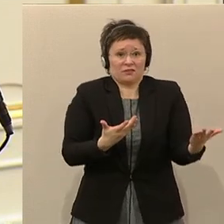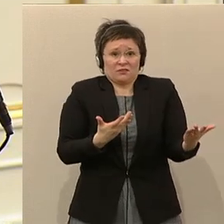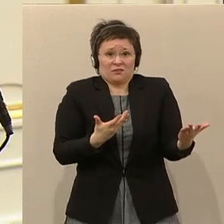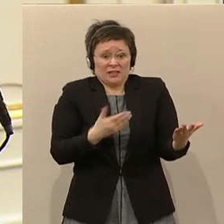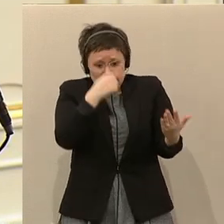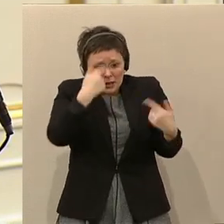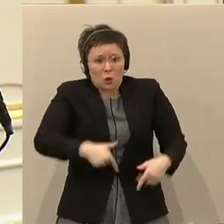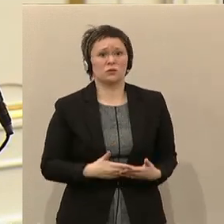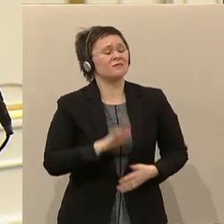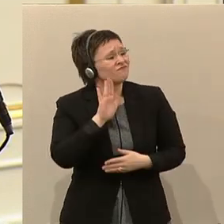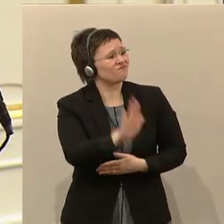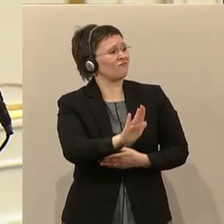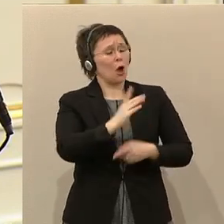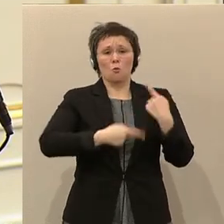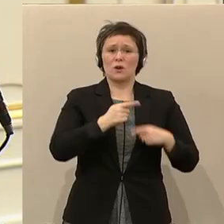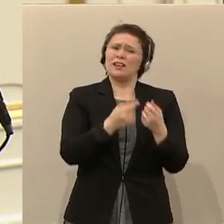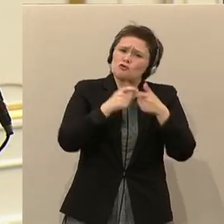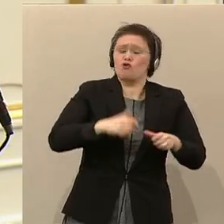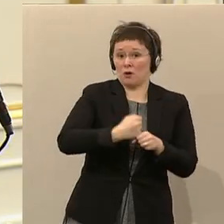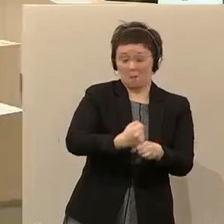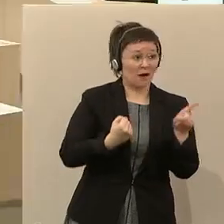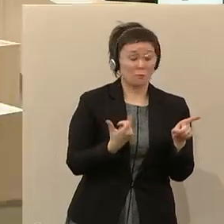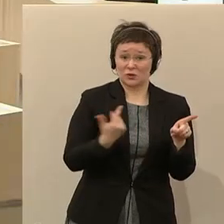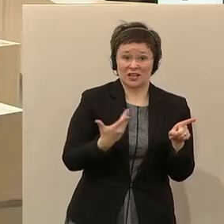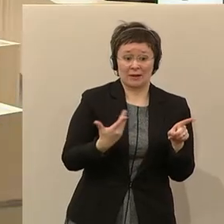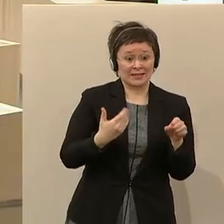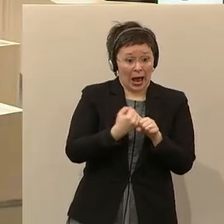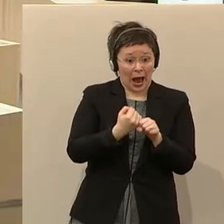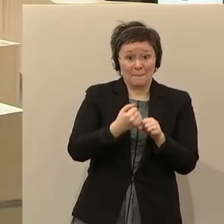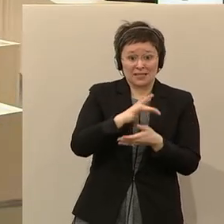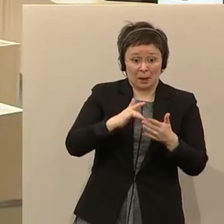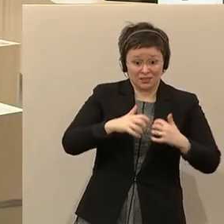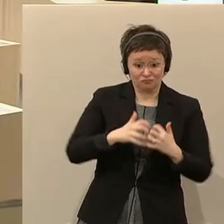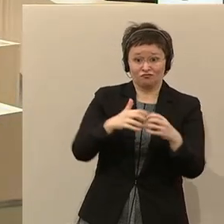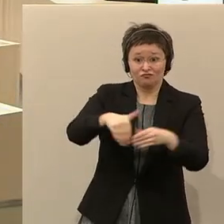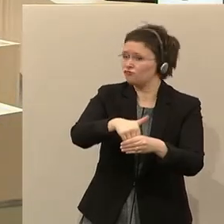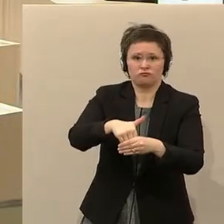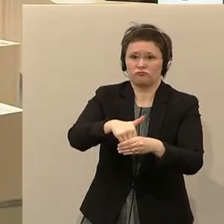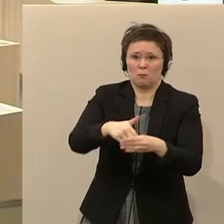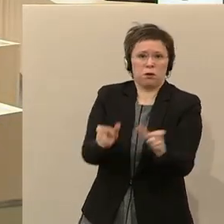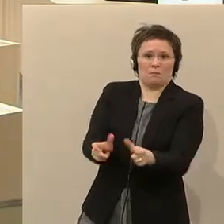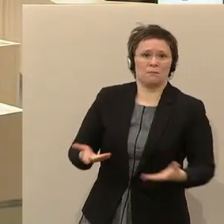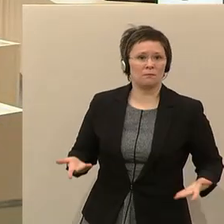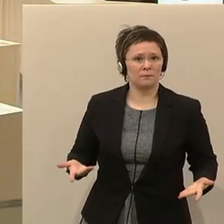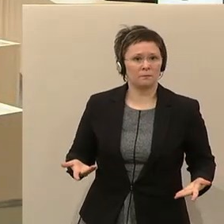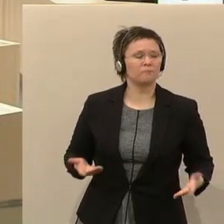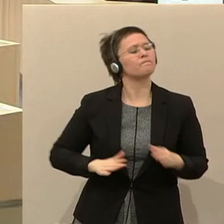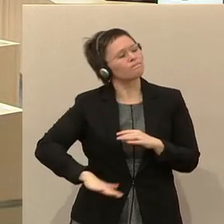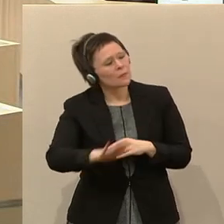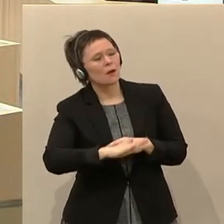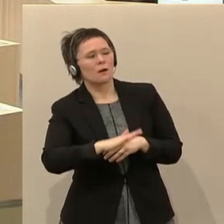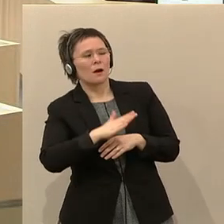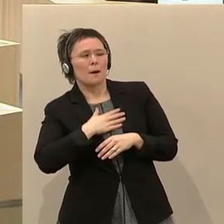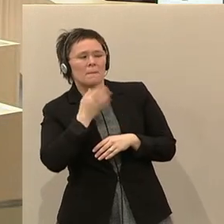Ihre Politik des Schuldensmachens verhindert Arbeitsplätze. Und meine Damen und Herren der Sozialdemokratie, Sie alle kennen den